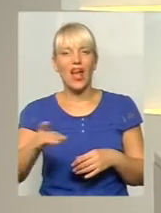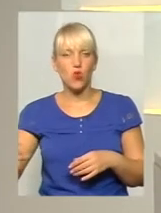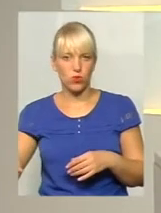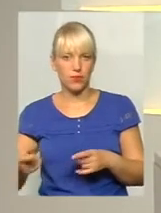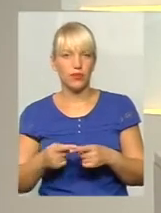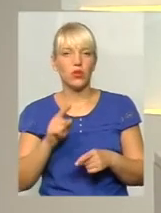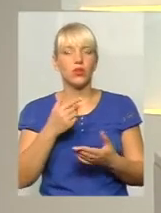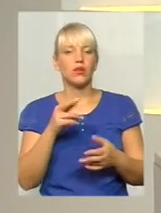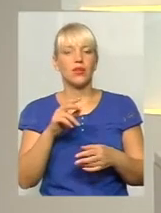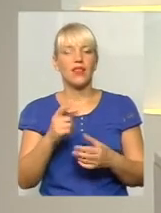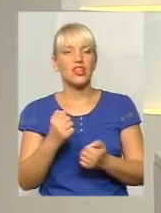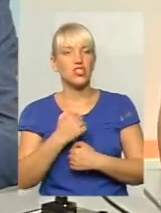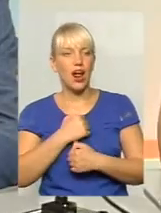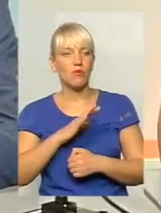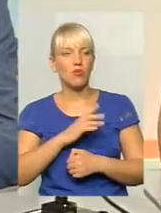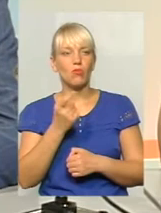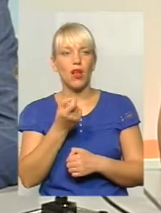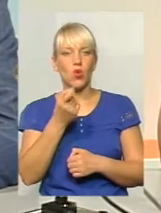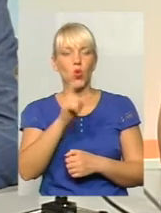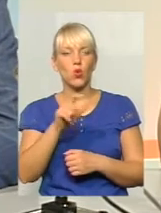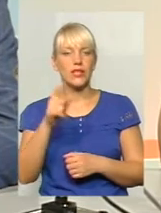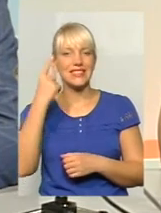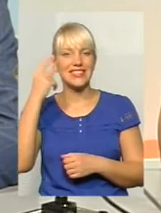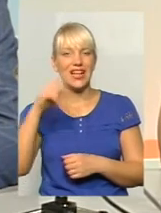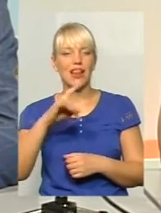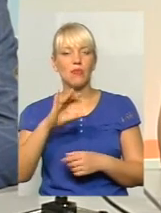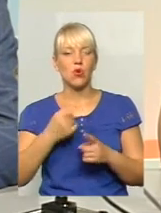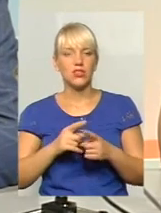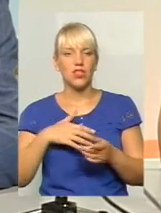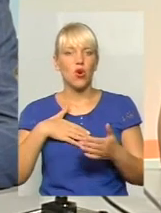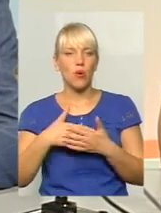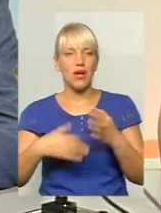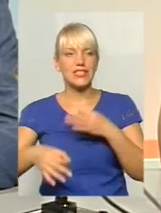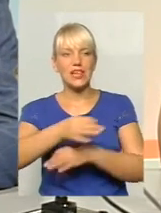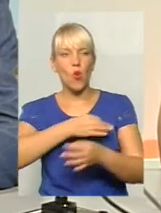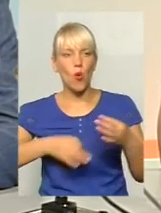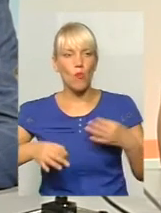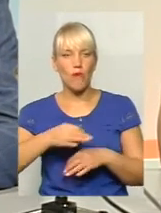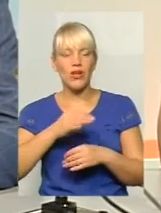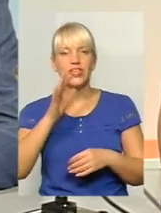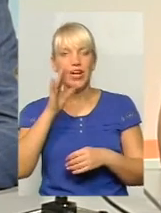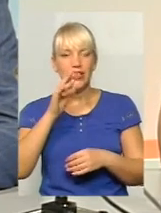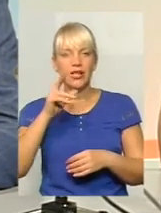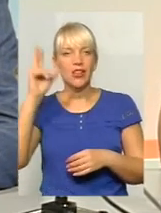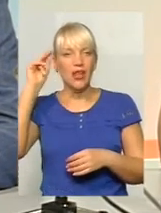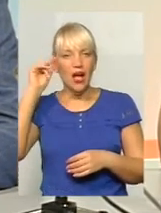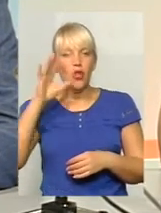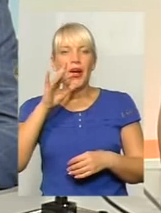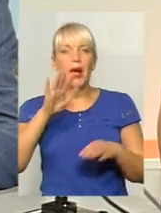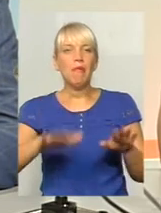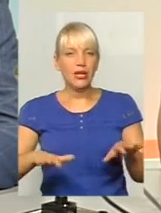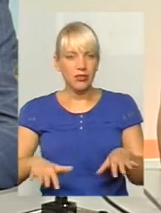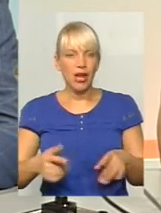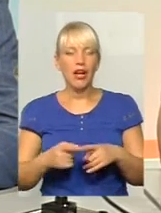Оскільки, на привеликий жаль, дуже мало людей знали про ці громадські обговорення час та дату і місце. Було дуже мало